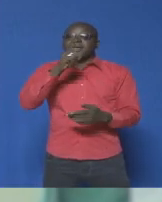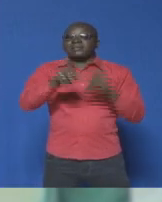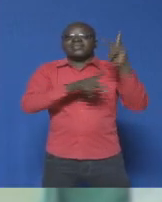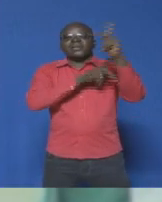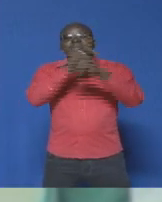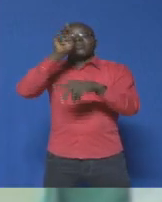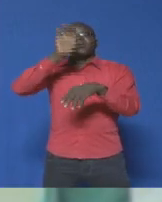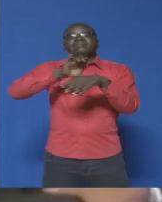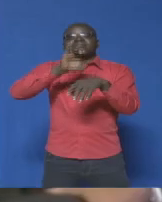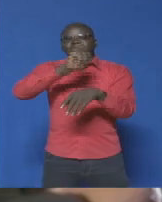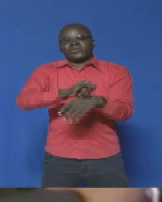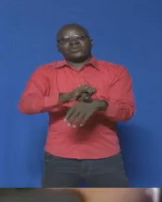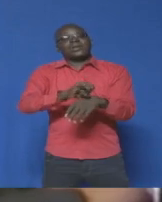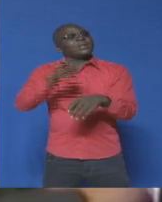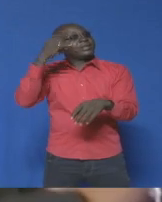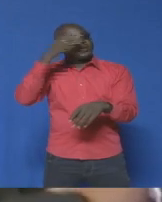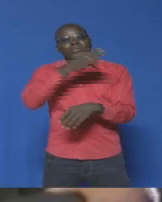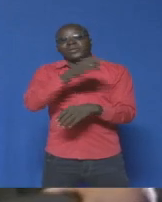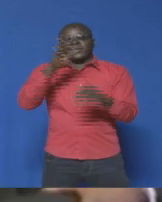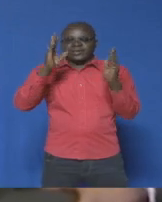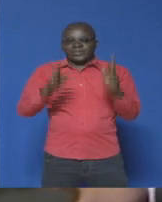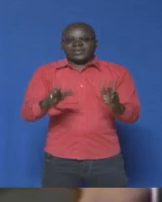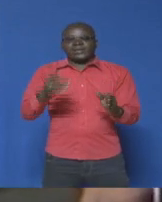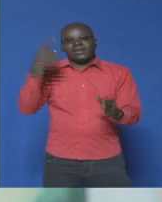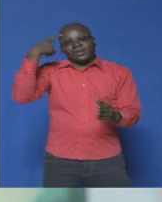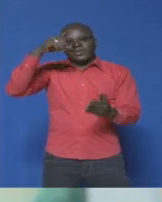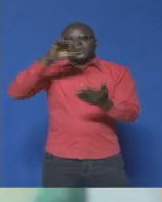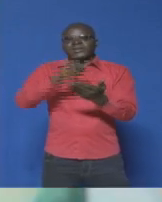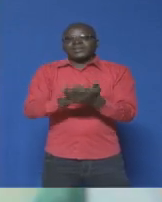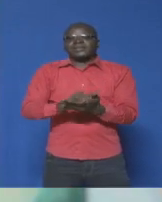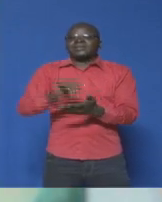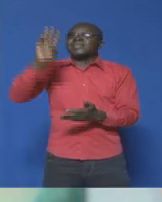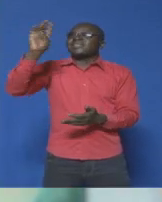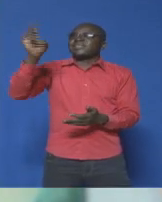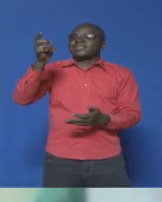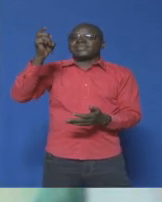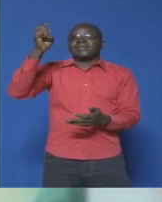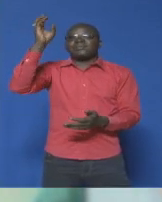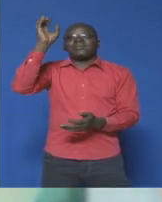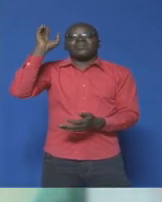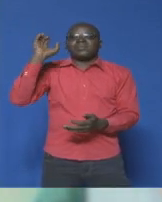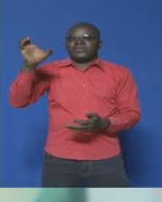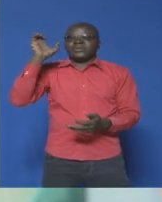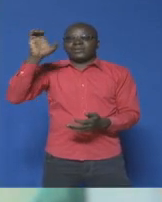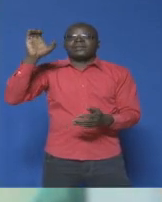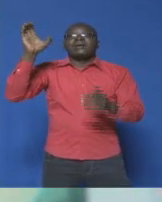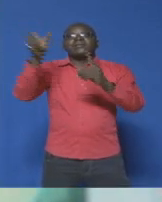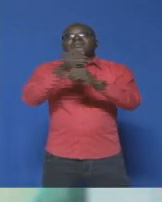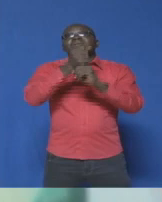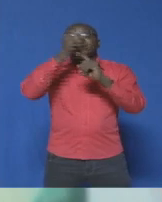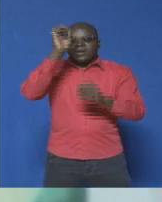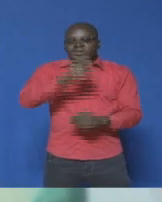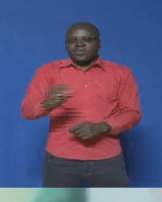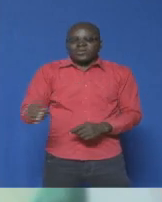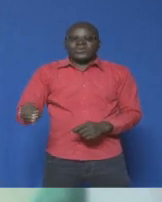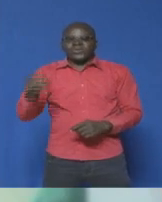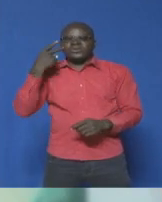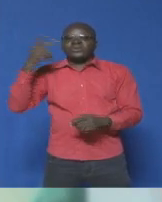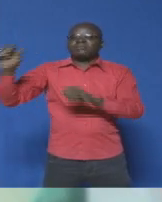et burkinabés. A l'occasion de la 6e conférence tenue à Ouagadougou, nous avions pris des engagements